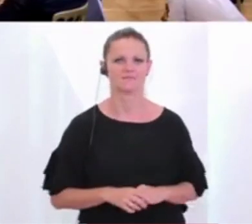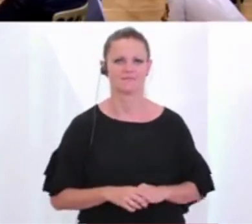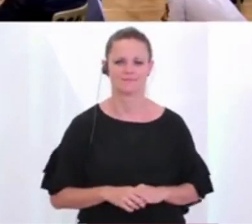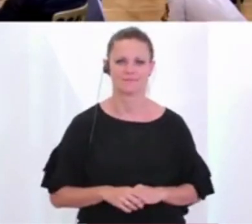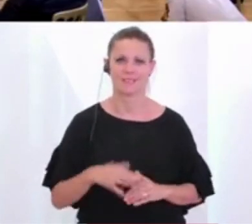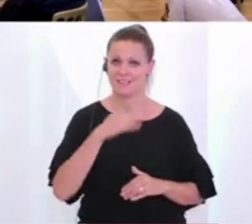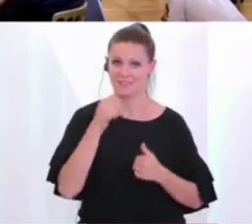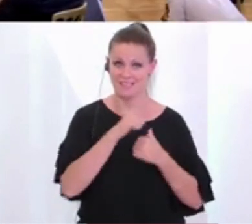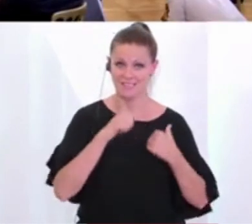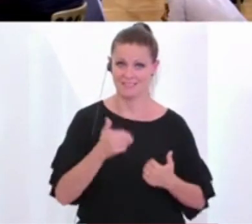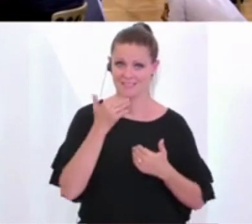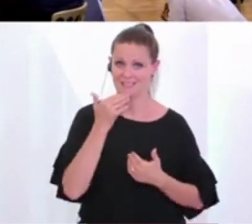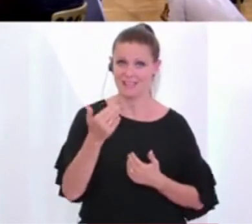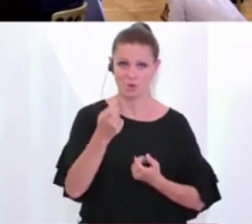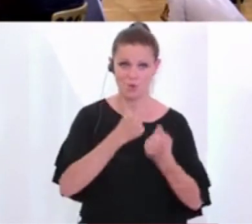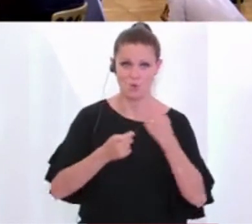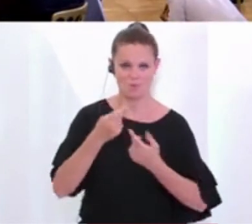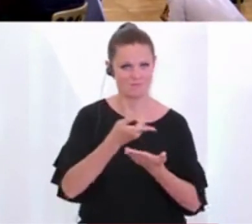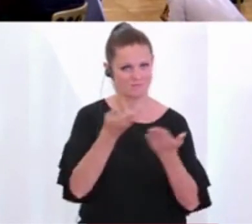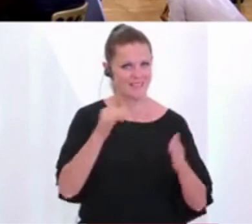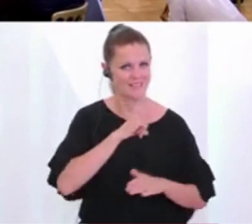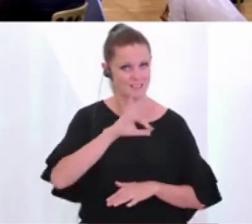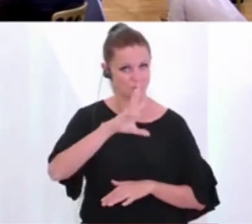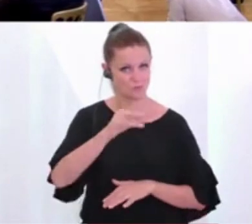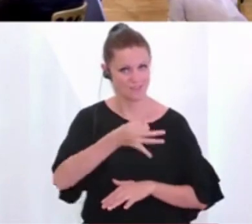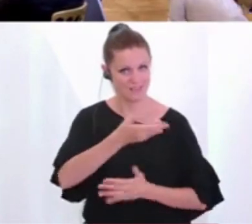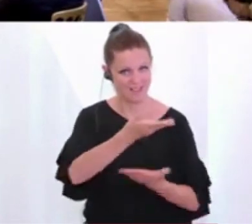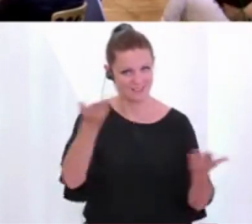Vielen herzlichen Dank. Danke auch für Ihr Kommen und Ihr Interesse. Schönen Tag noch.